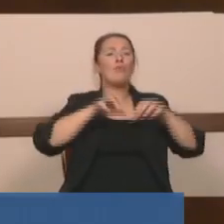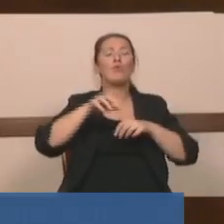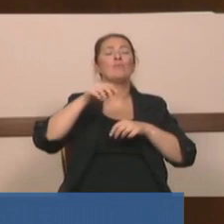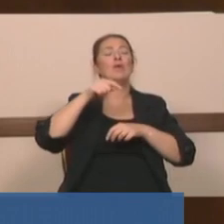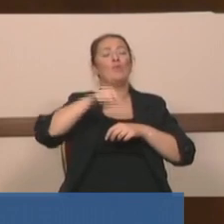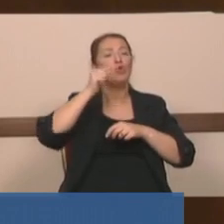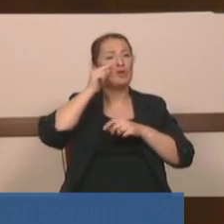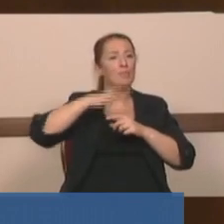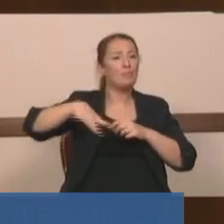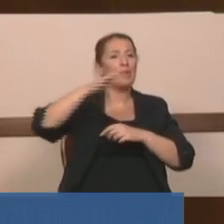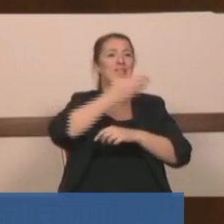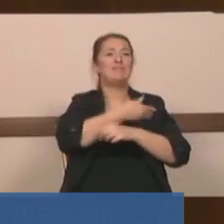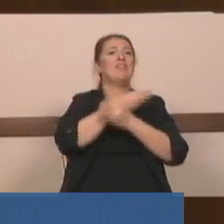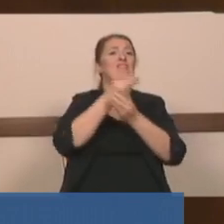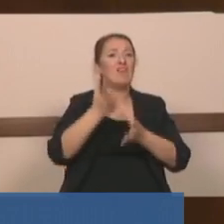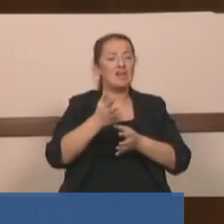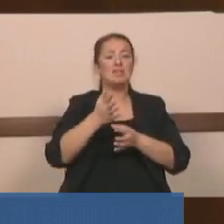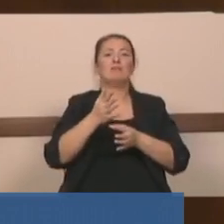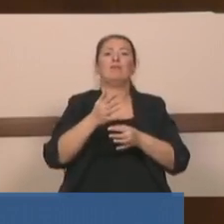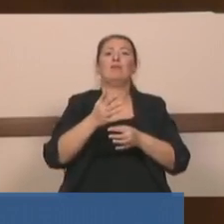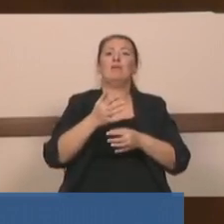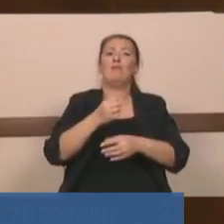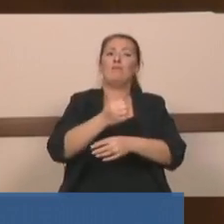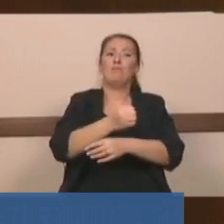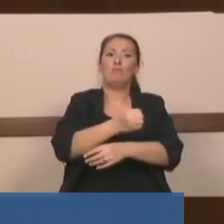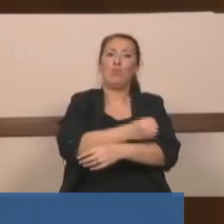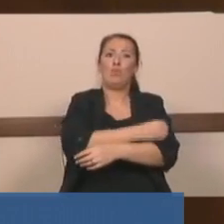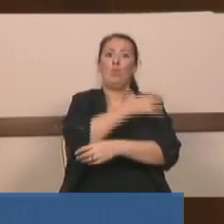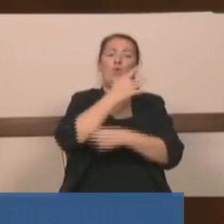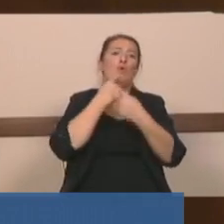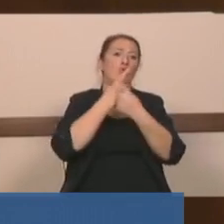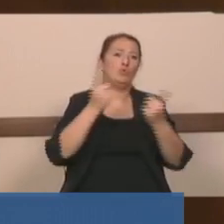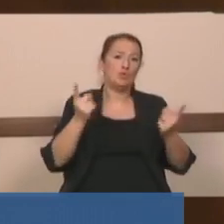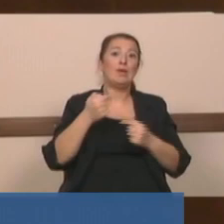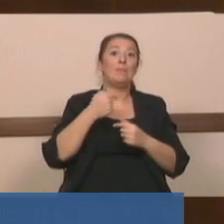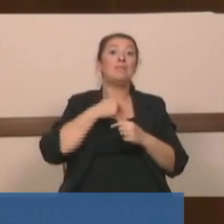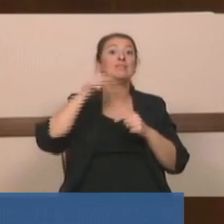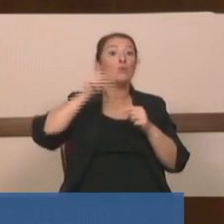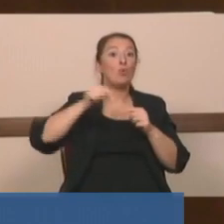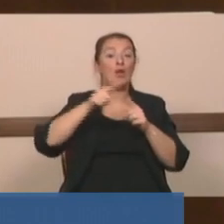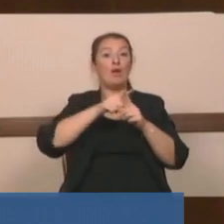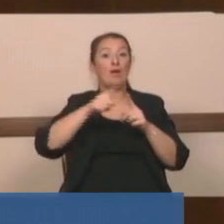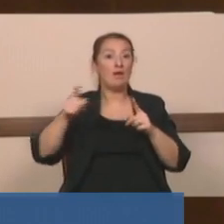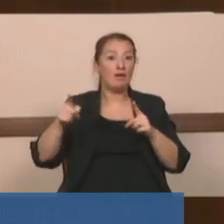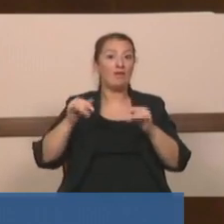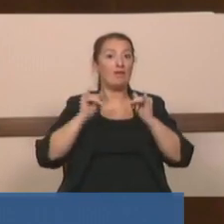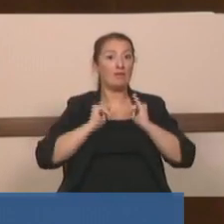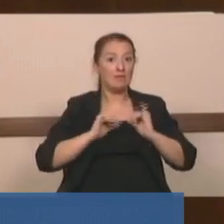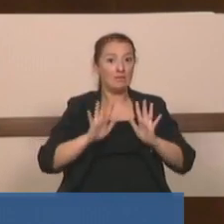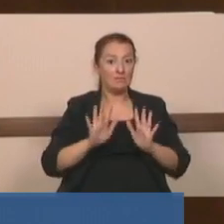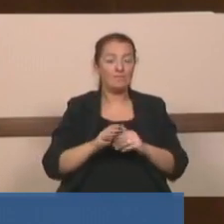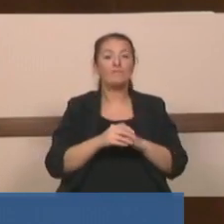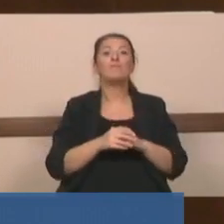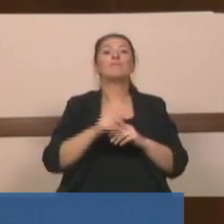onurla ve gururla savunuruz. Biz bugüne kadar hamdolsun milletin